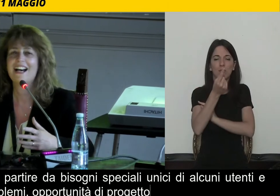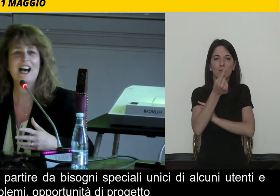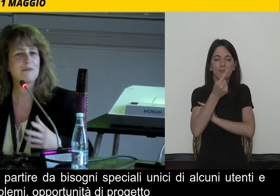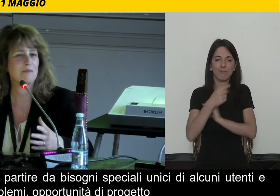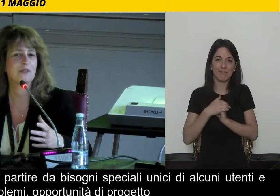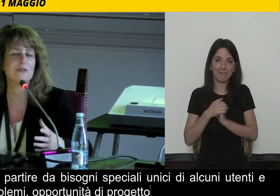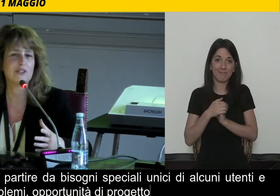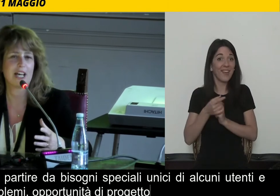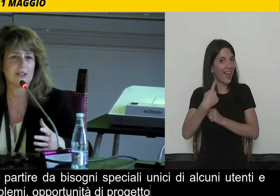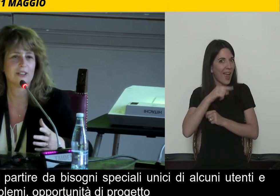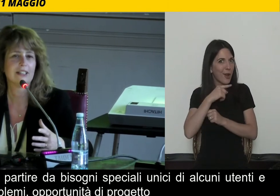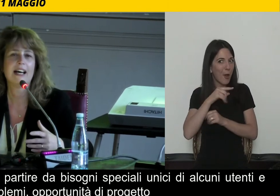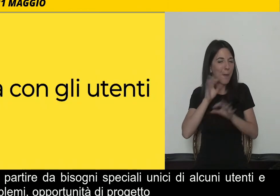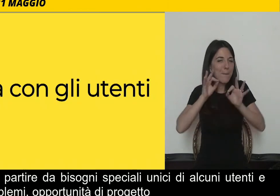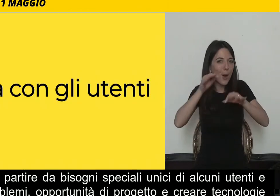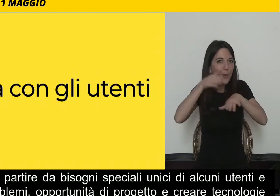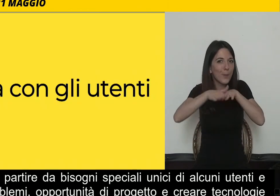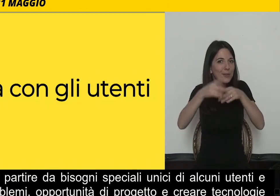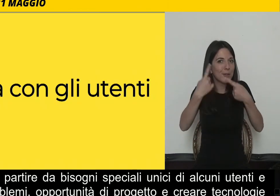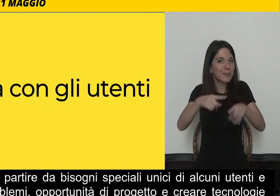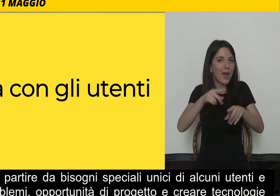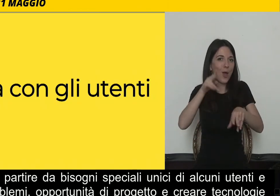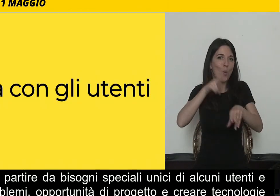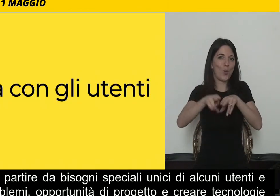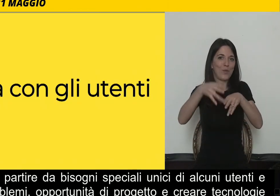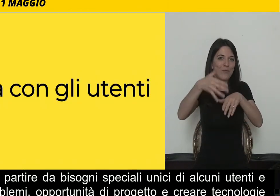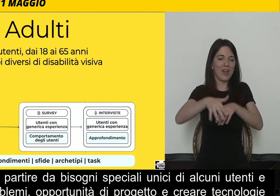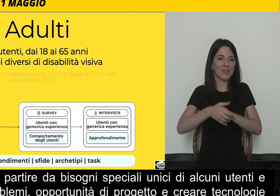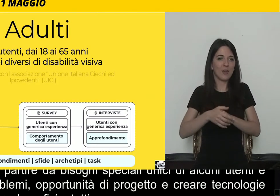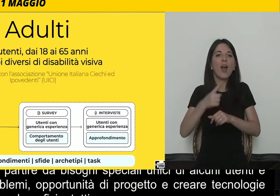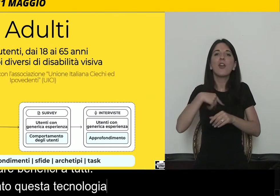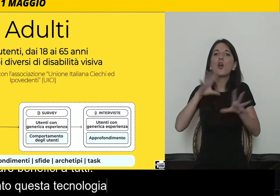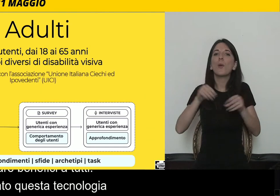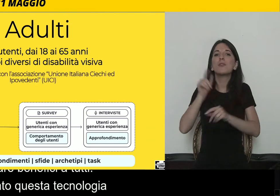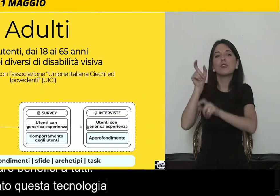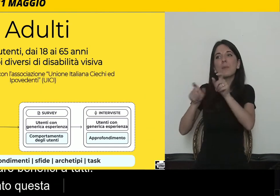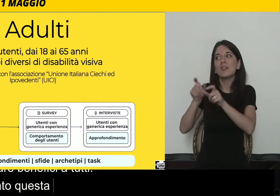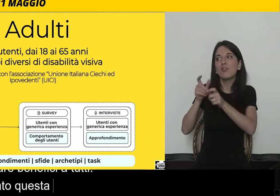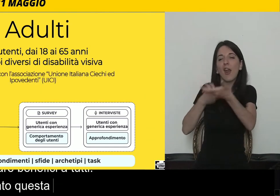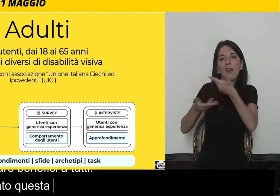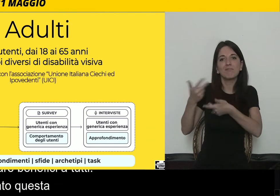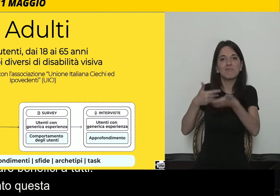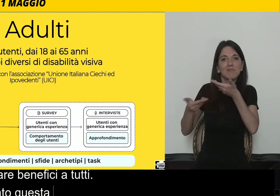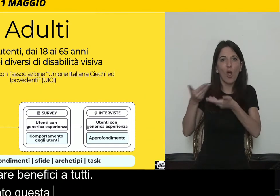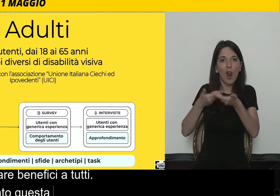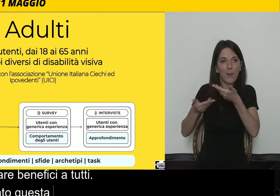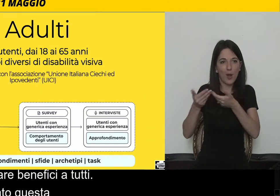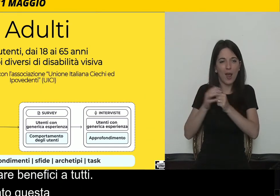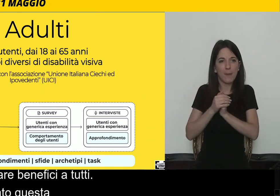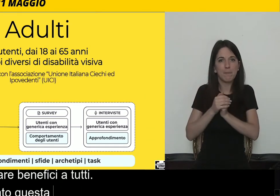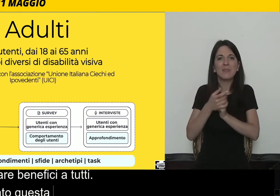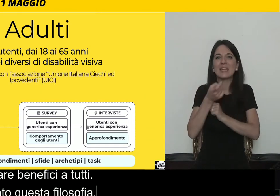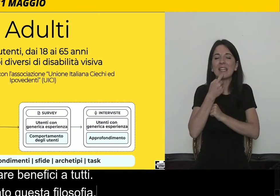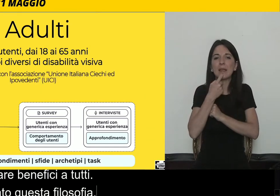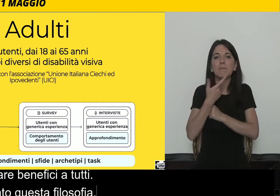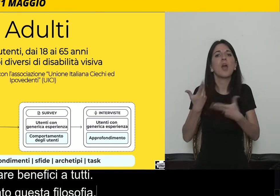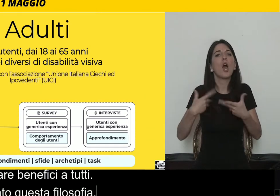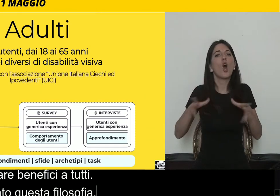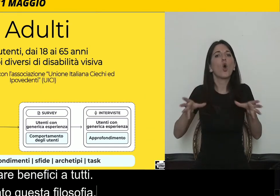abbiamo cominciato a interagire con gli utenti. Con quali utenti? Abbiamo cominciato con un gruppo di